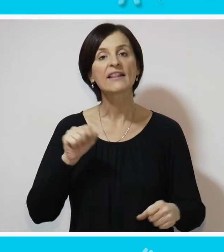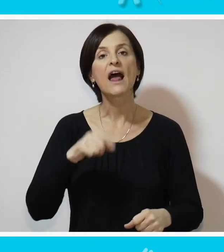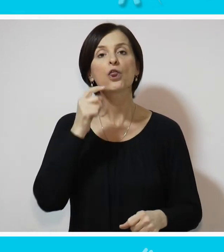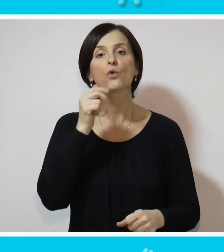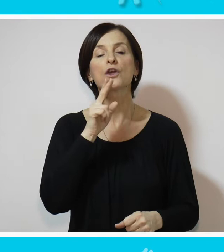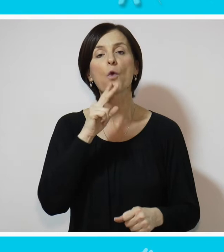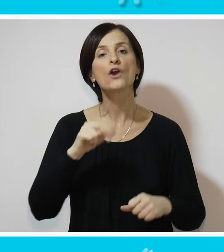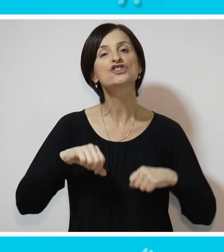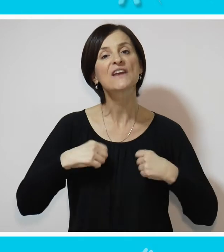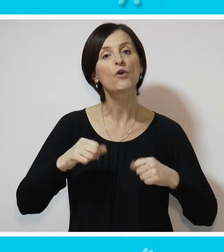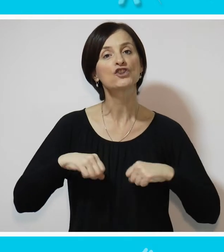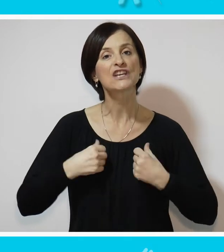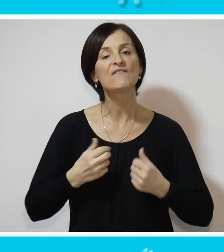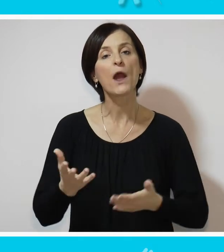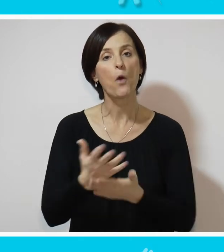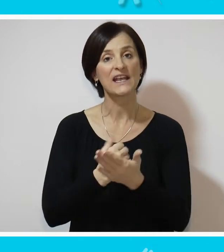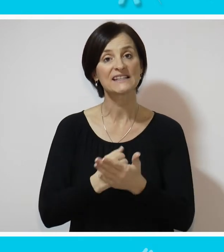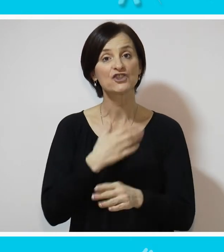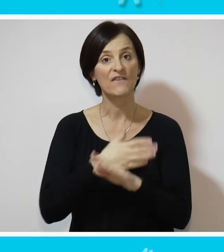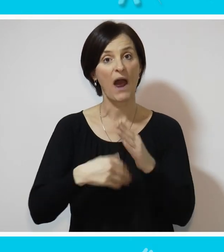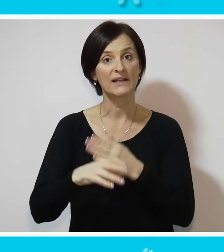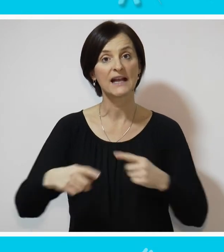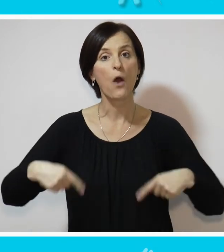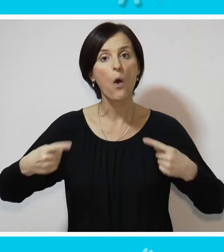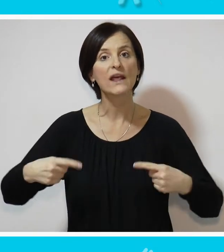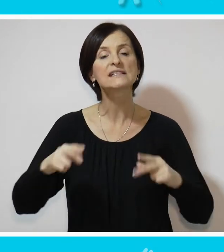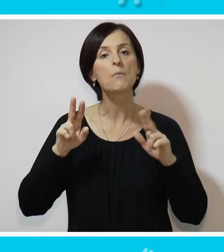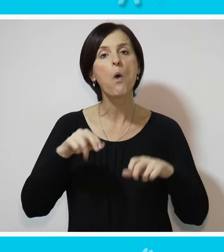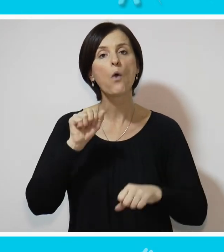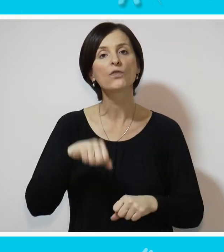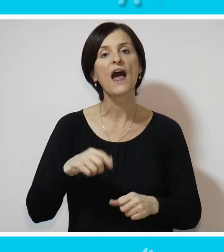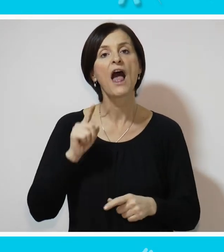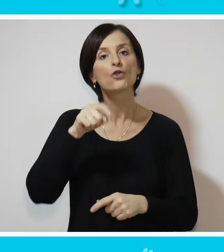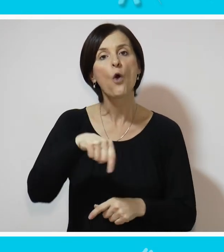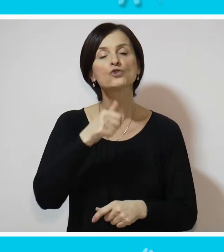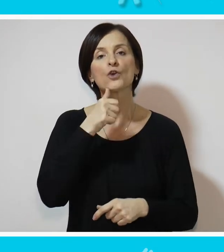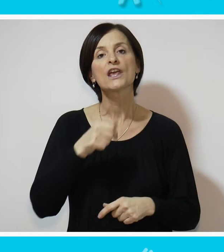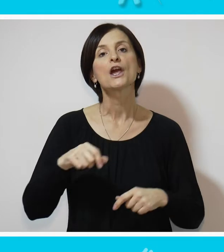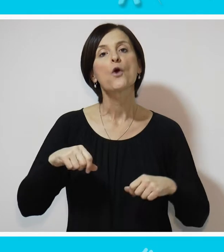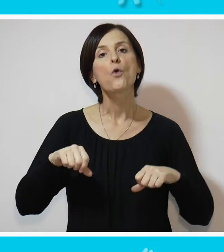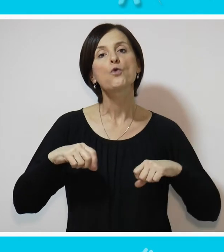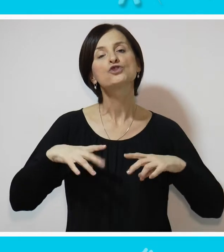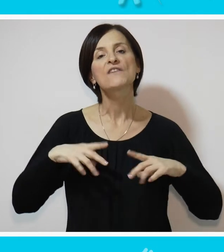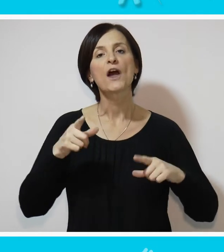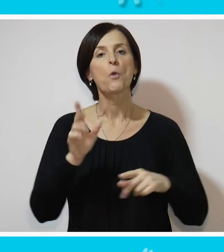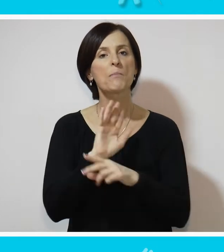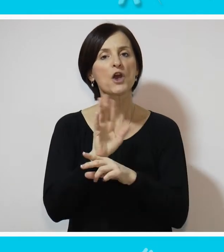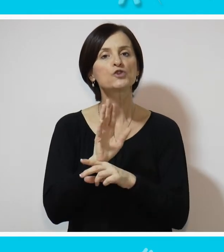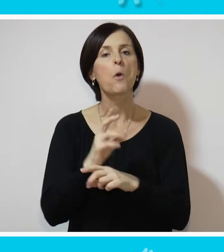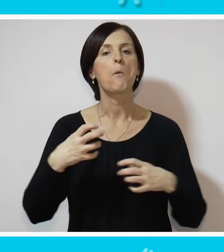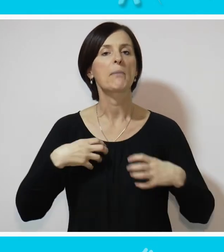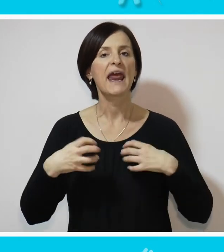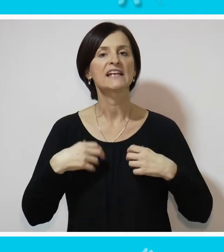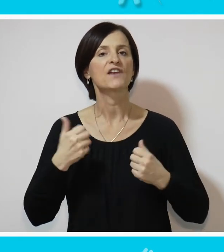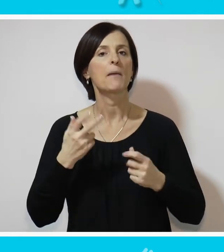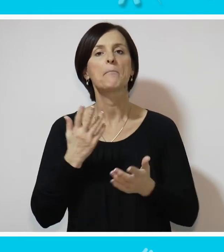ljudi koji život žive koristeći invalidske kolicije da mogu da dođu i uživaju u bioskopovskoj pozdraži što